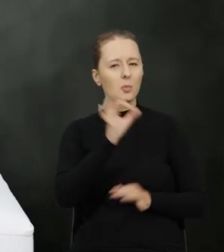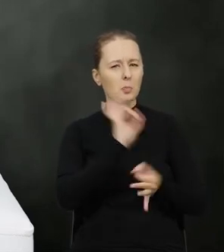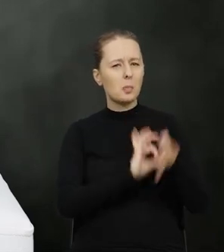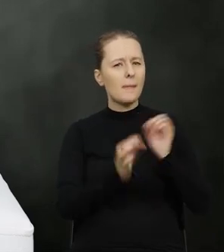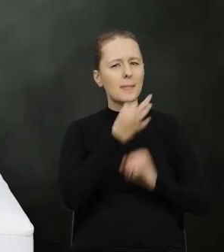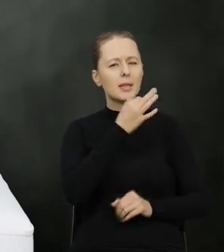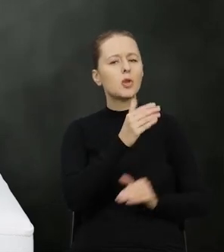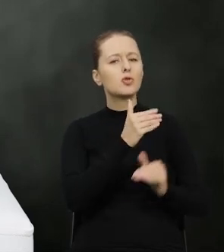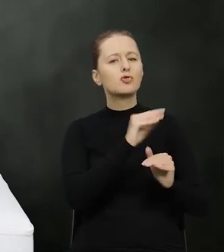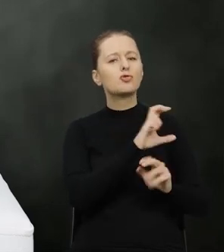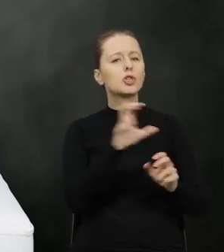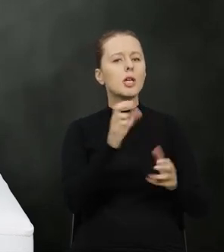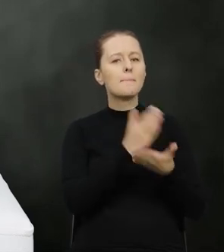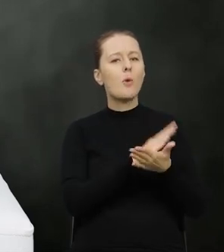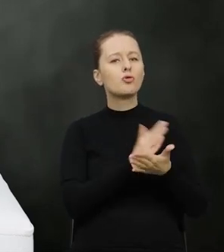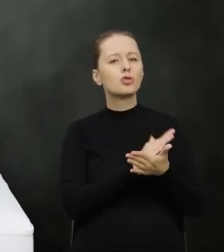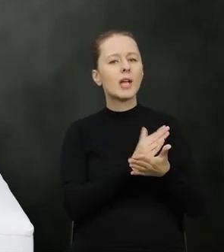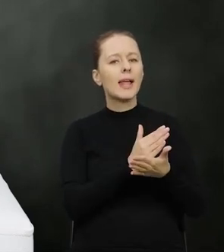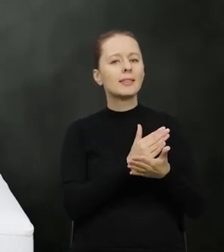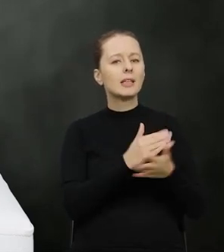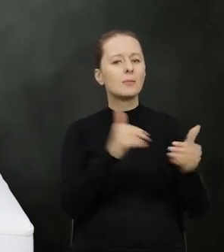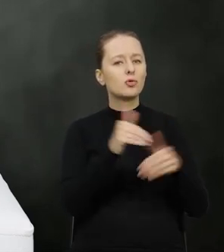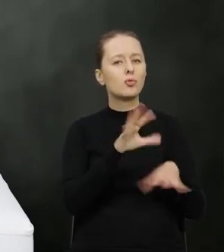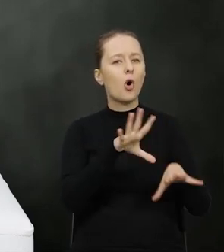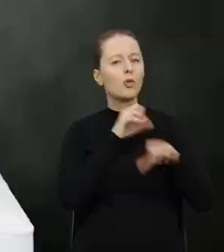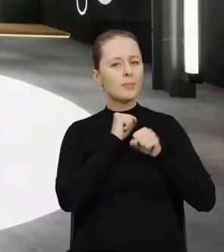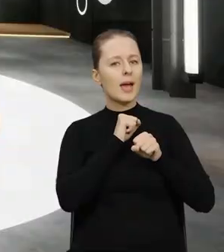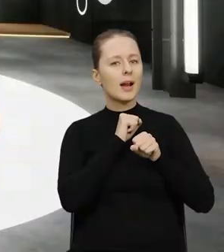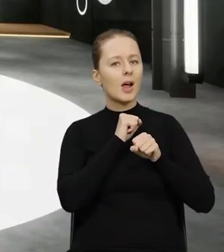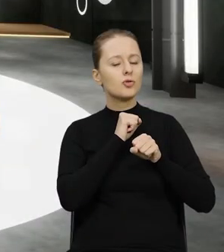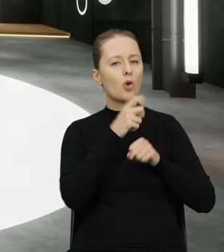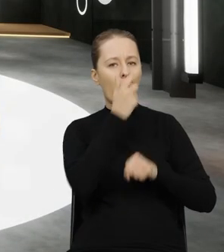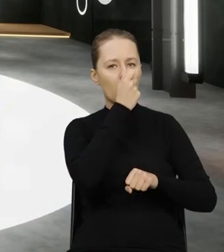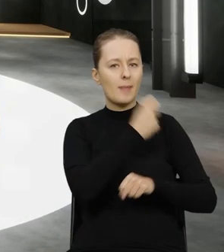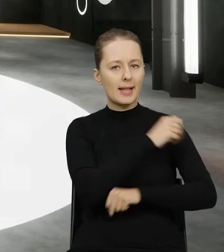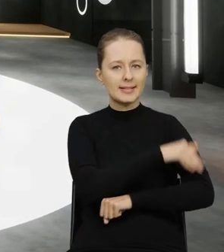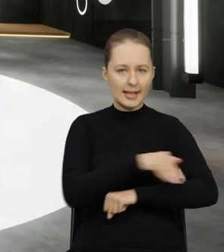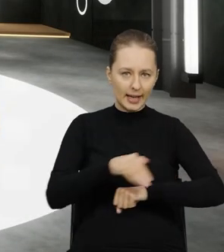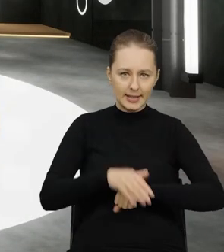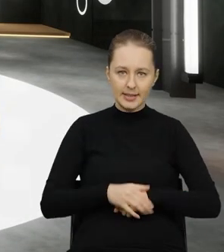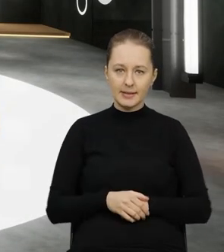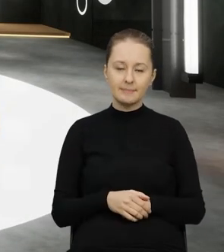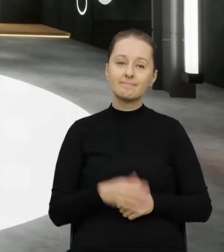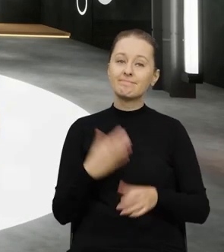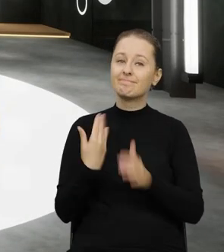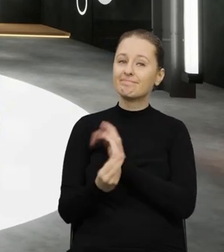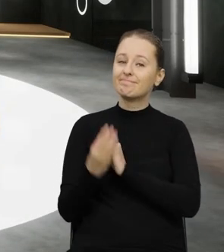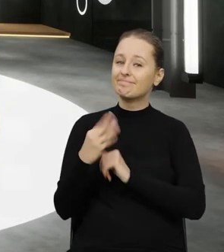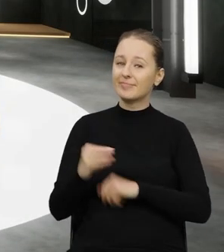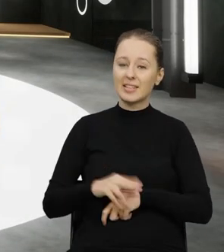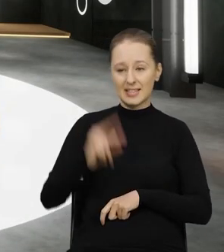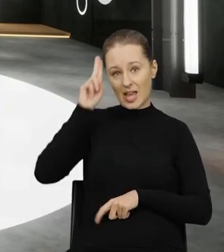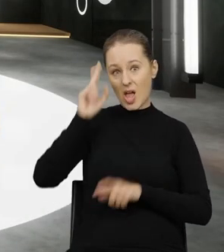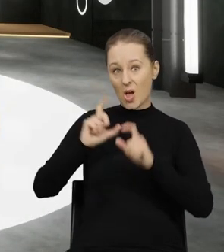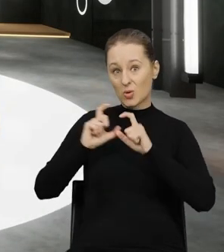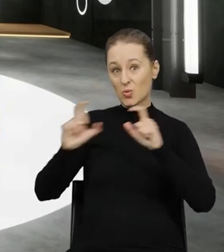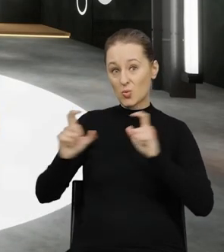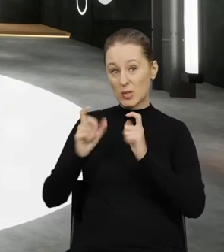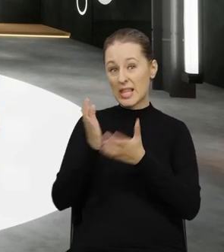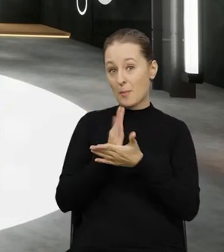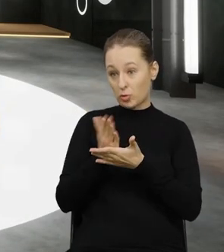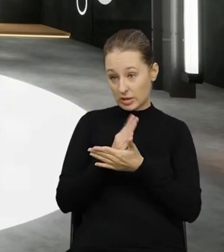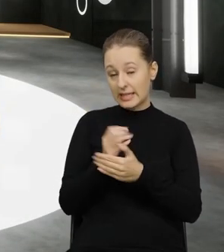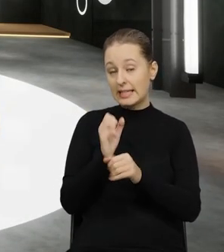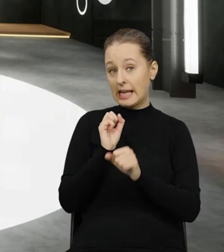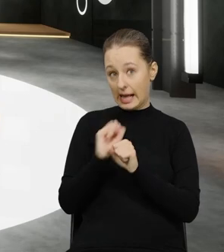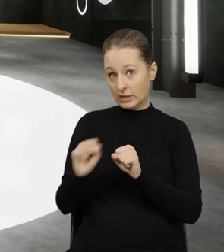konkretne pytanie czy pośrednik może być odbiorcą odpadów z zagranicy niestety nie instytucja pośrednika